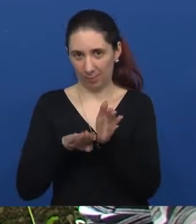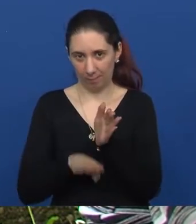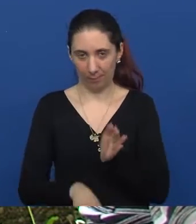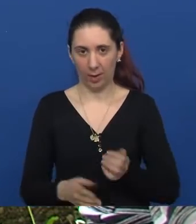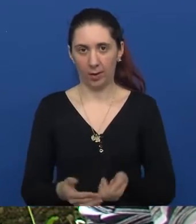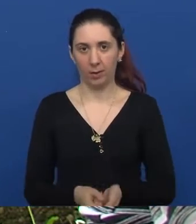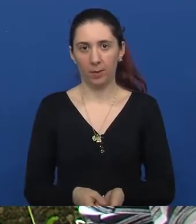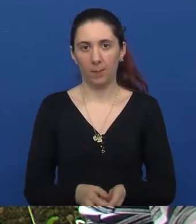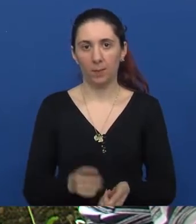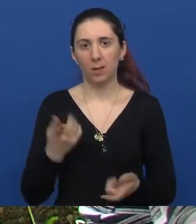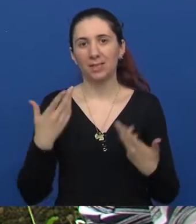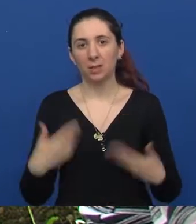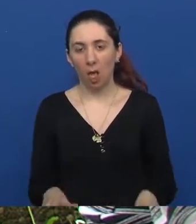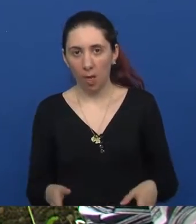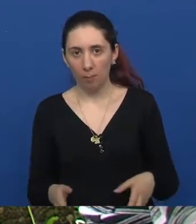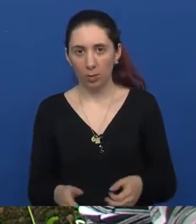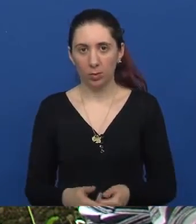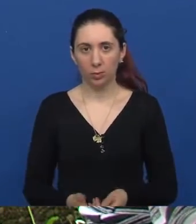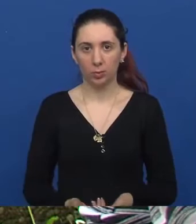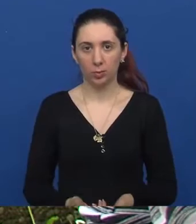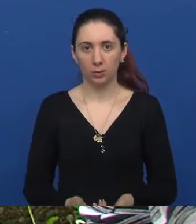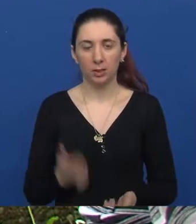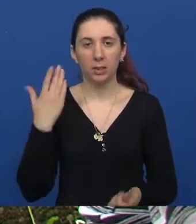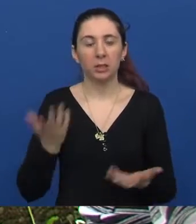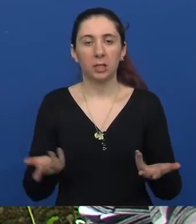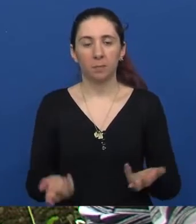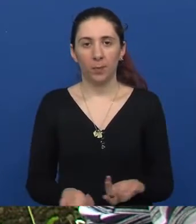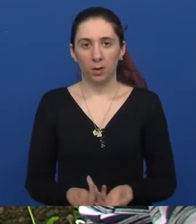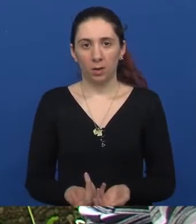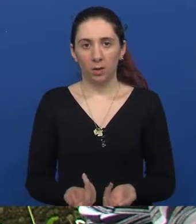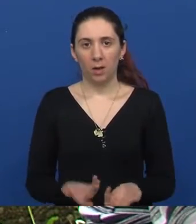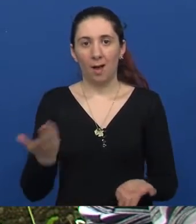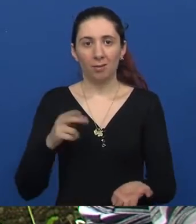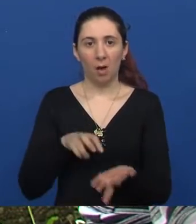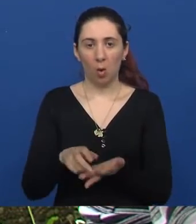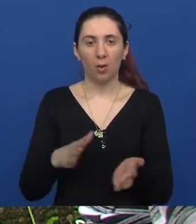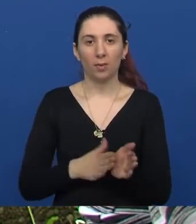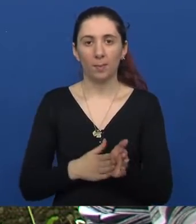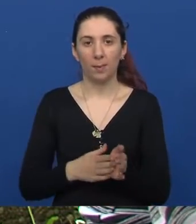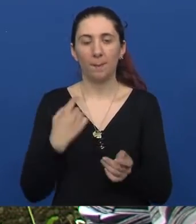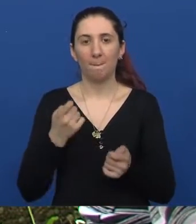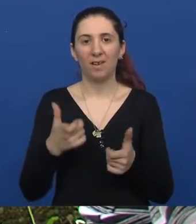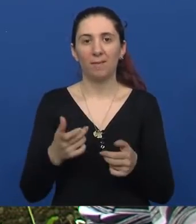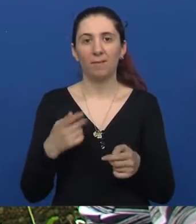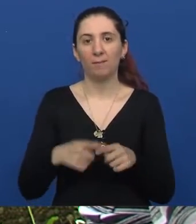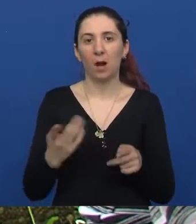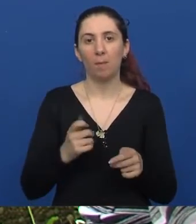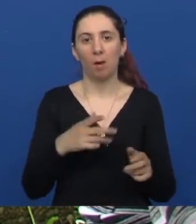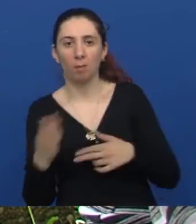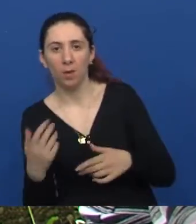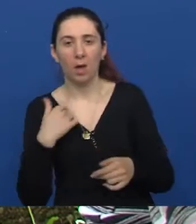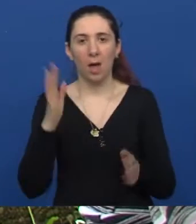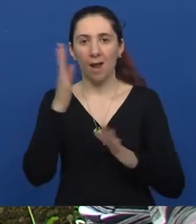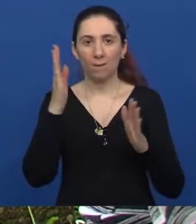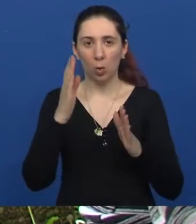znači, slabost, ne znam, kad hodam recimo malo mi fali da padnem, izgubim